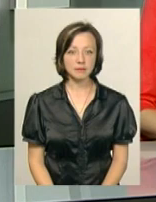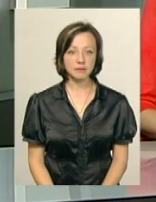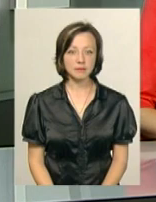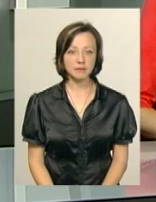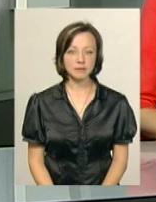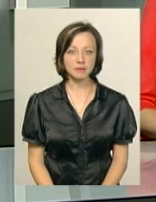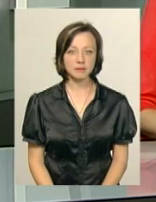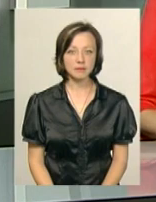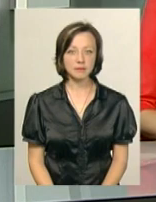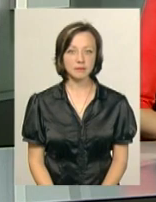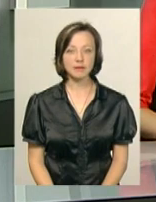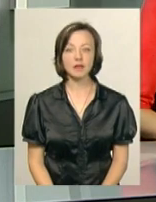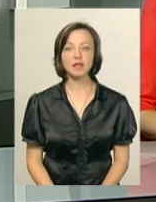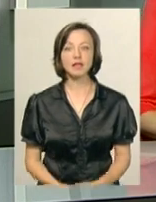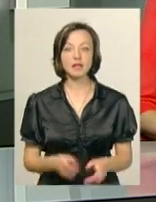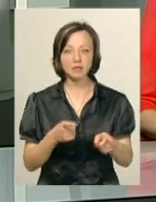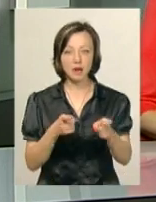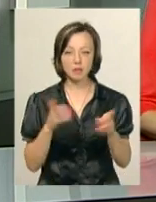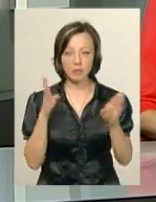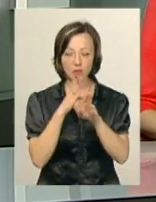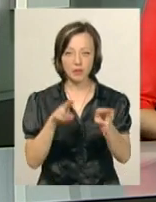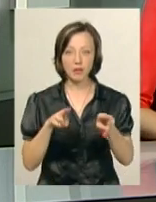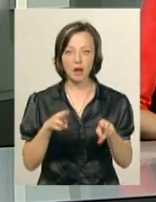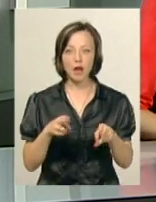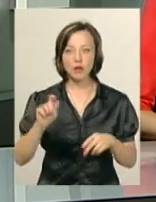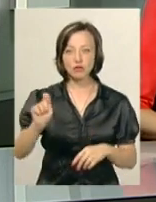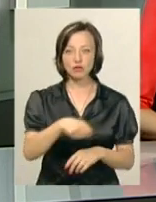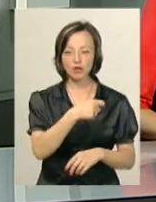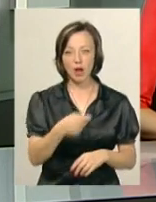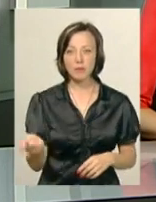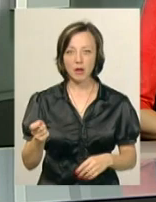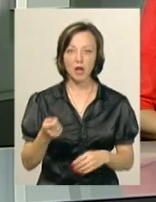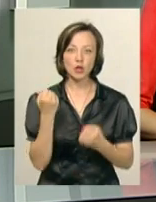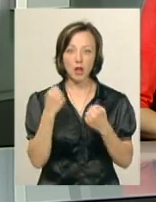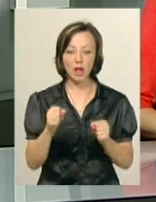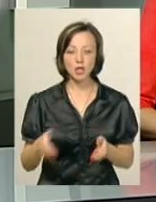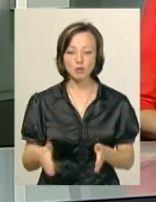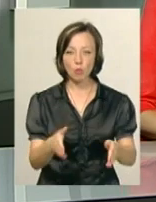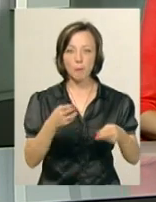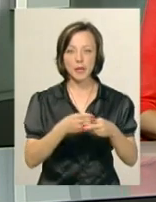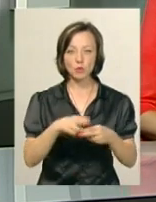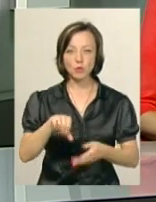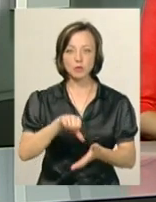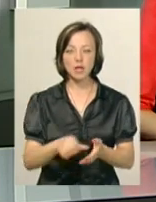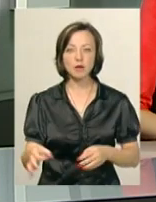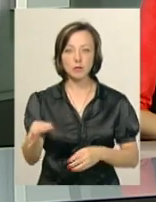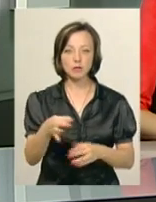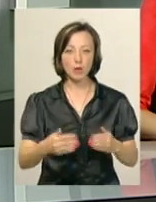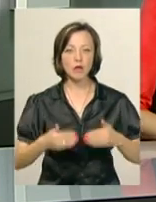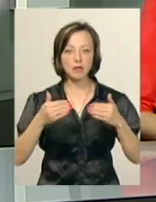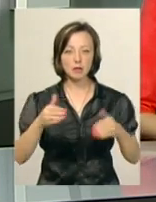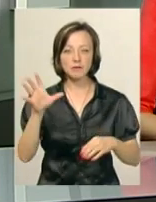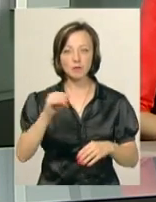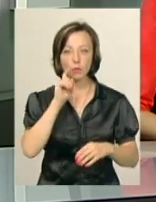Стріляли з пневматичної гвинтівки, билися на шаблях та долали смугу перешкод. Учасників обласного етапу